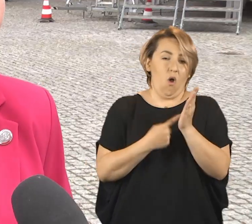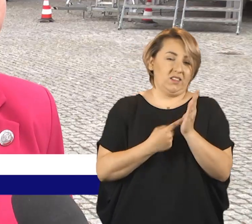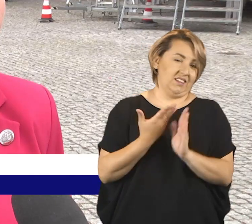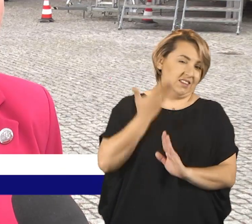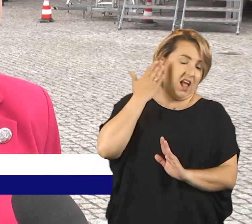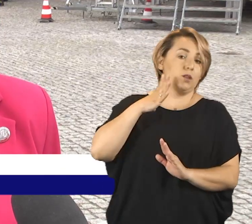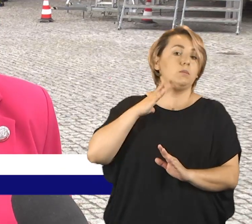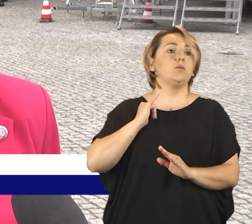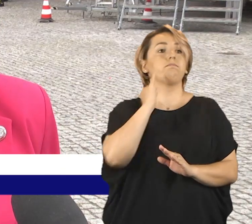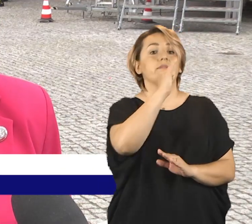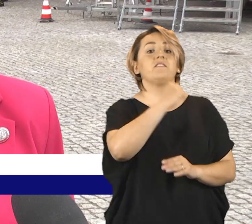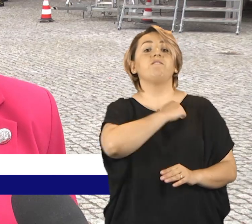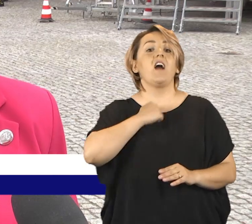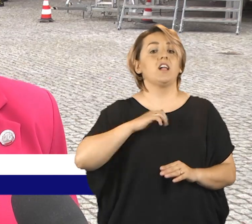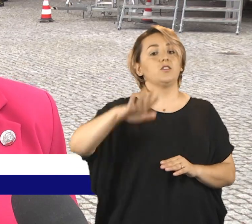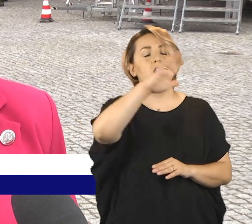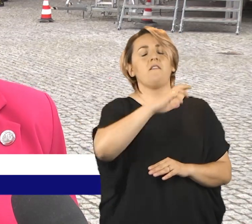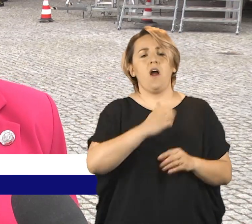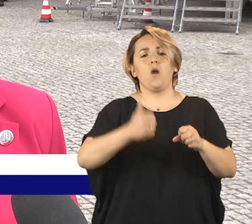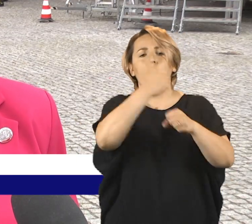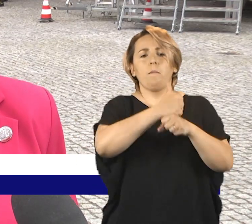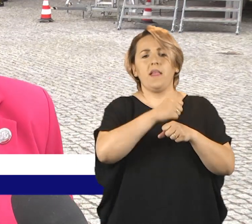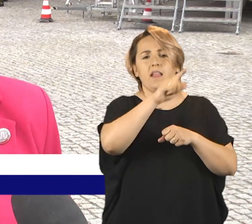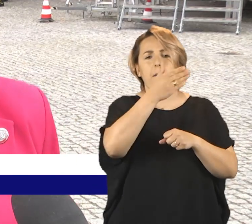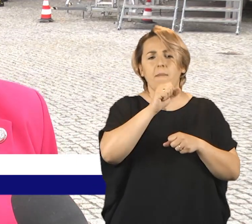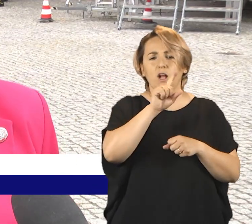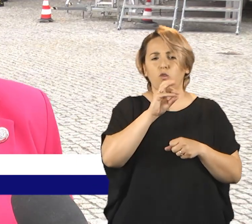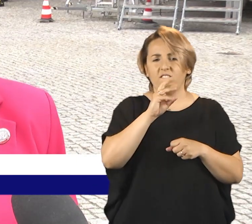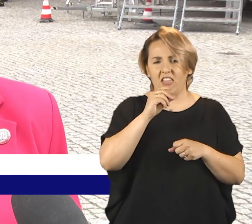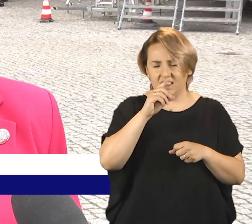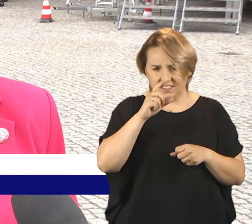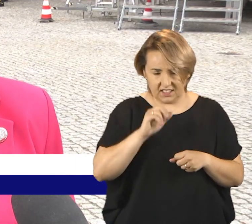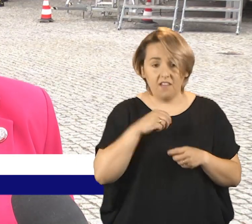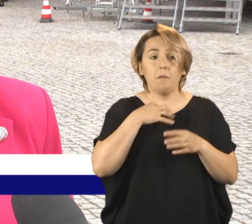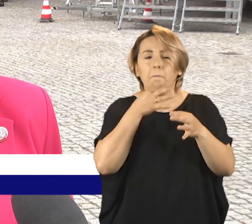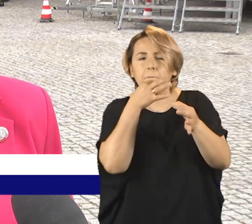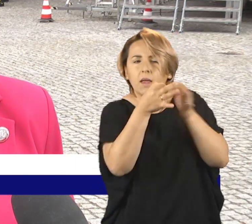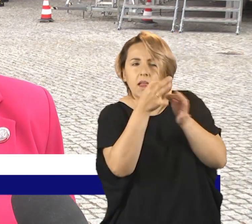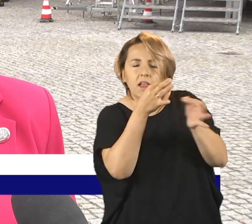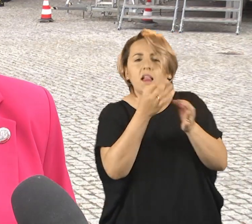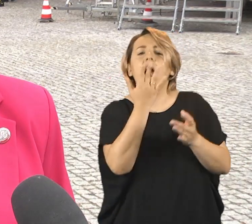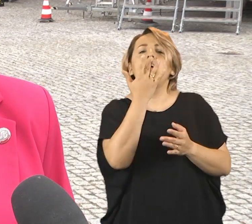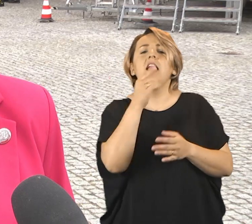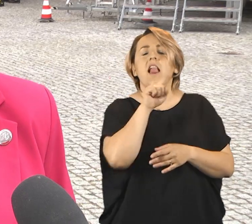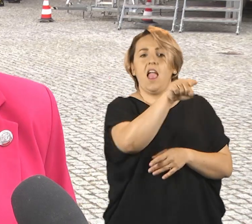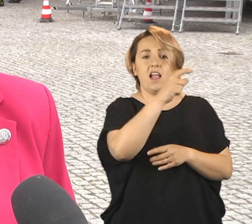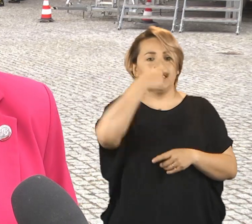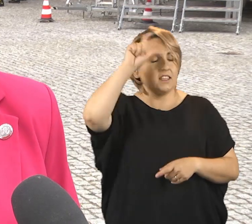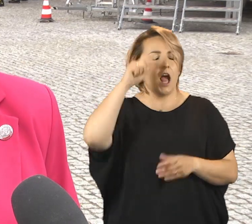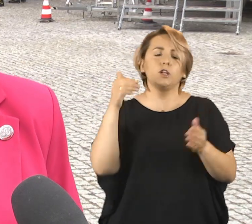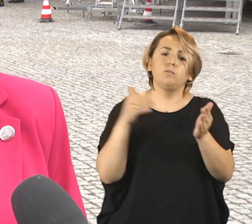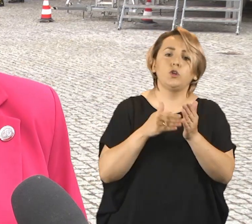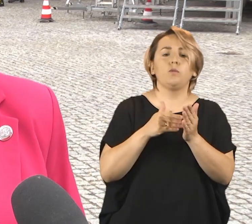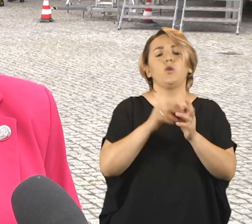ostatnio pytałam w Warszawie komendanta Mazowieckiego, ile w Państwowej Straży Pożarnej strażacy potrzebują czasu